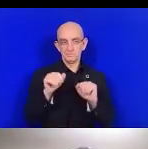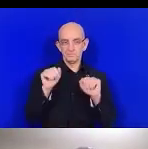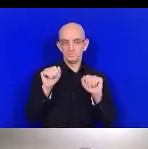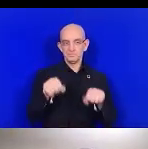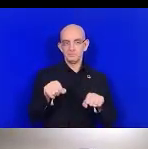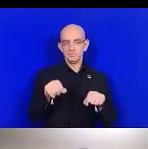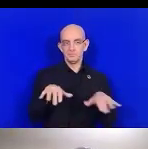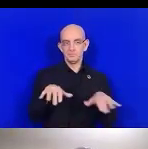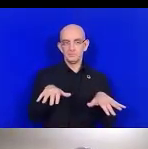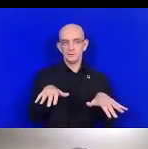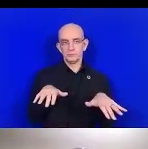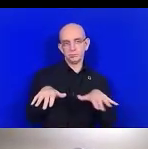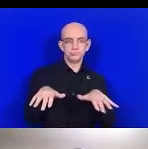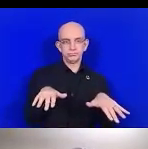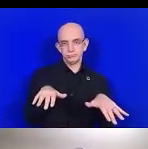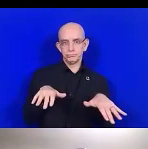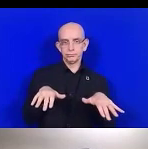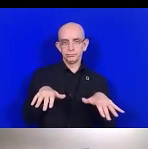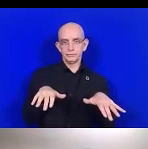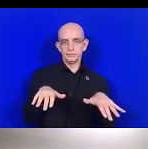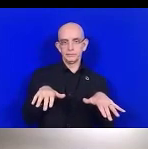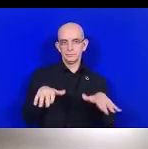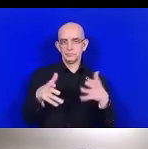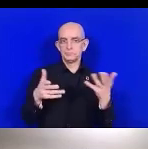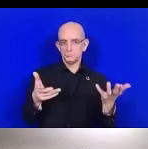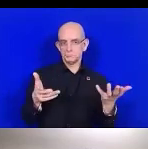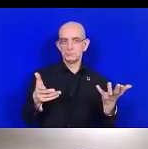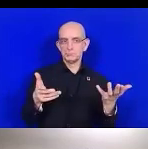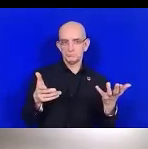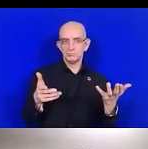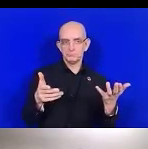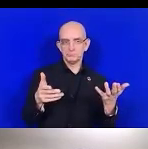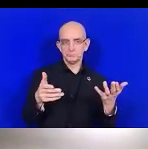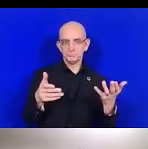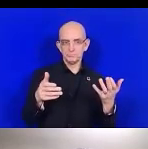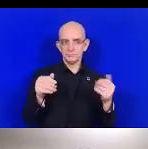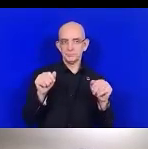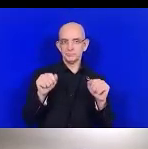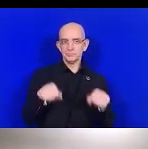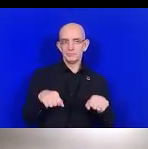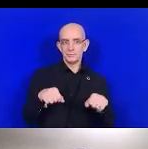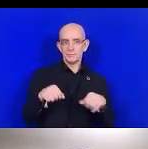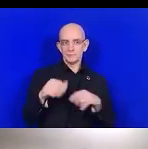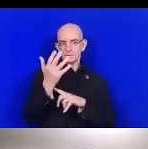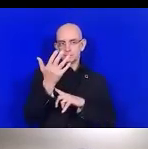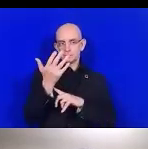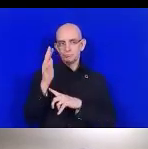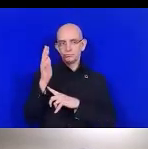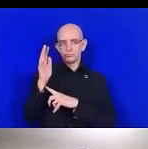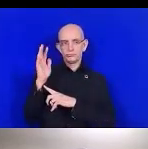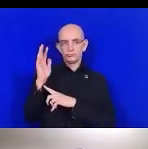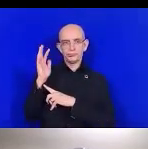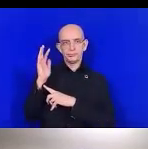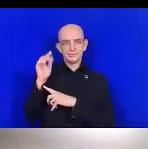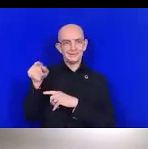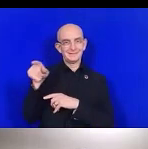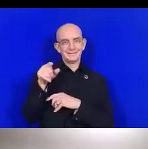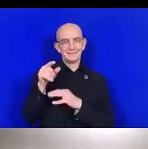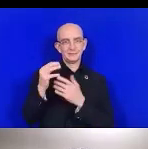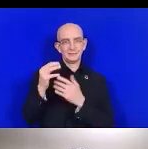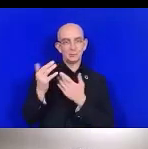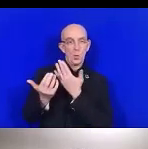mouvements, des séismes, des feux de forêt, entre autres types de